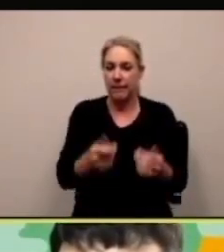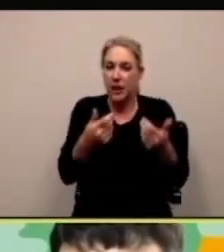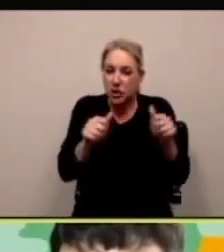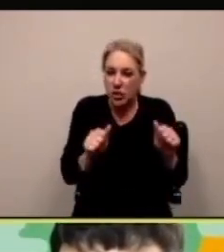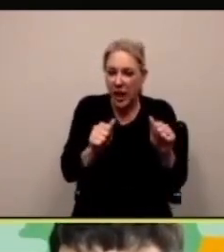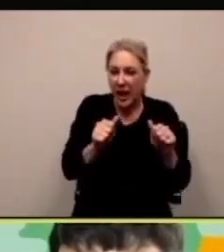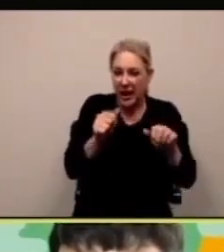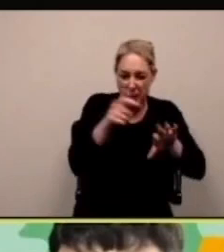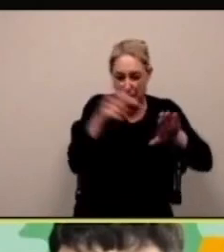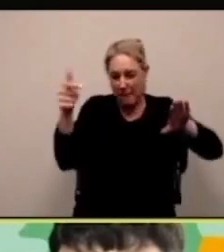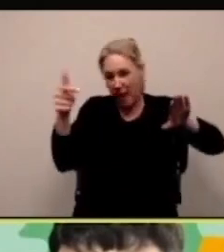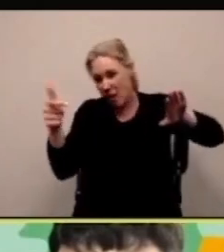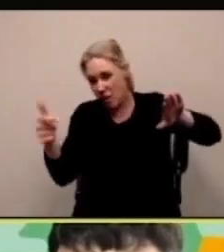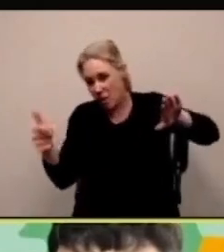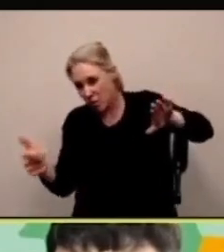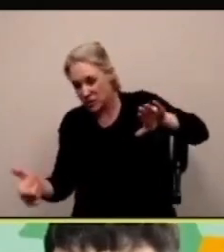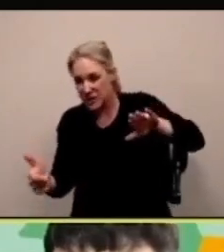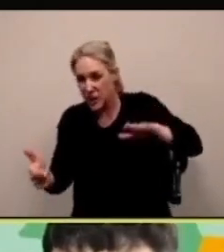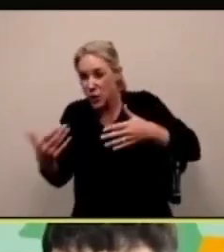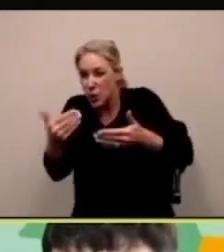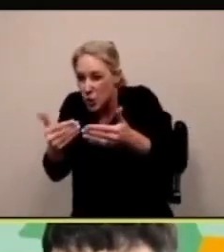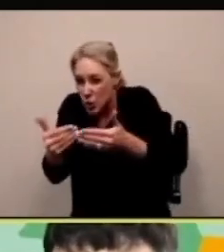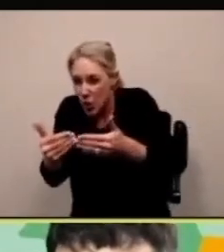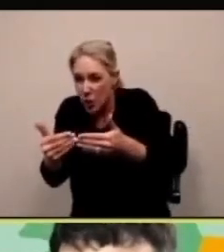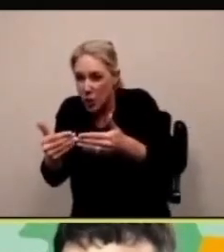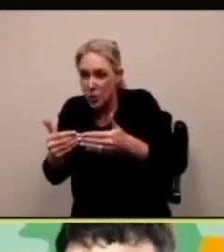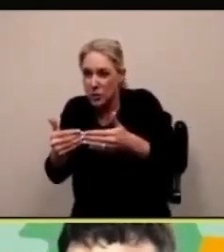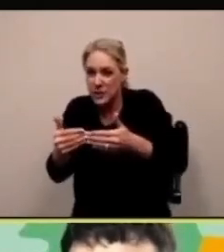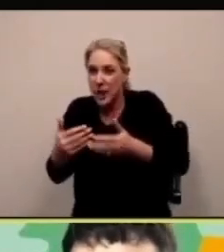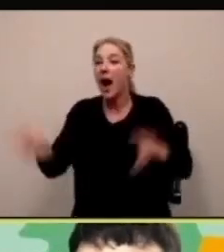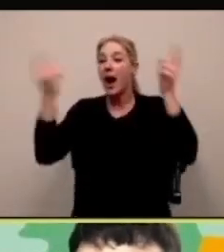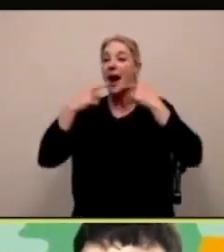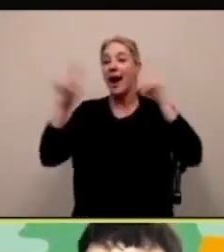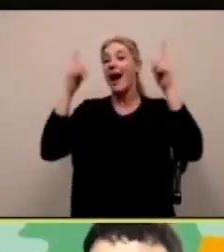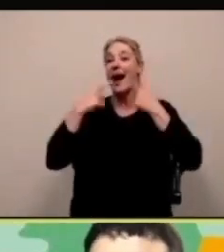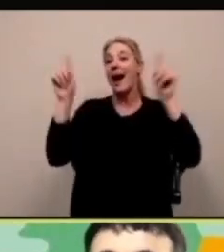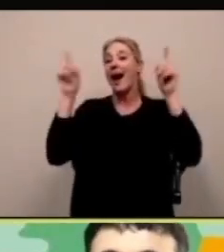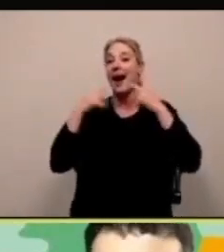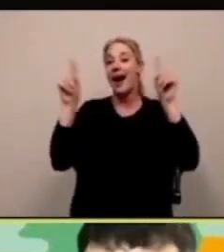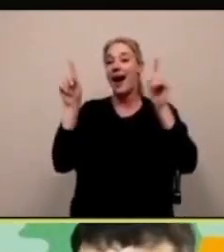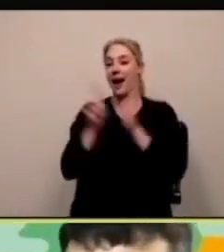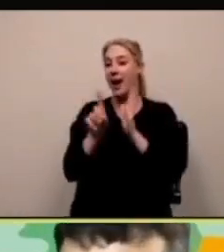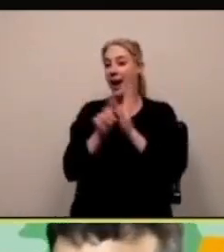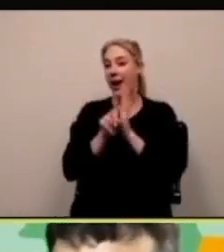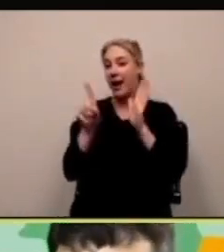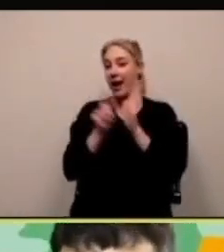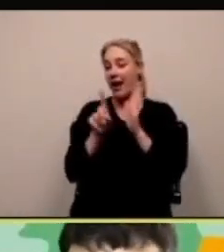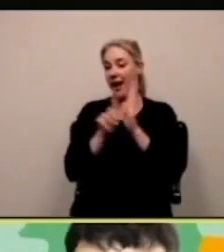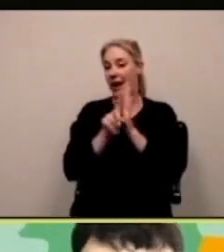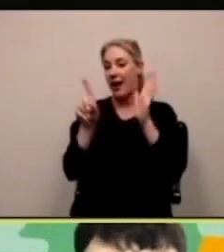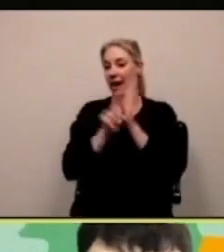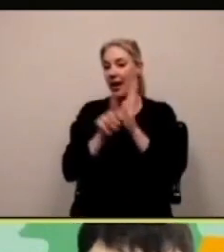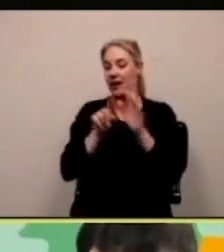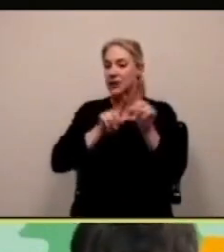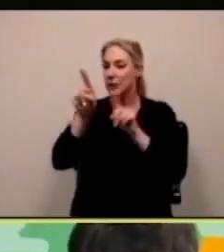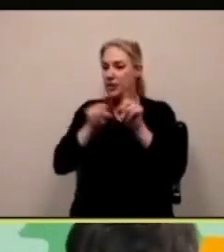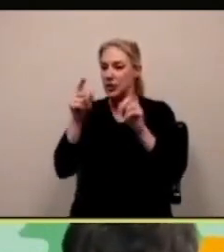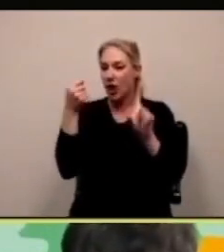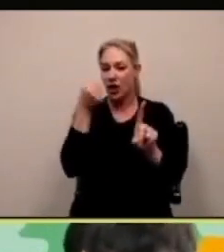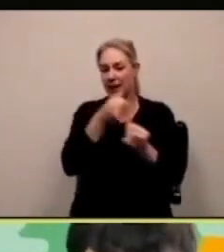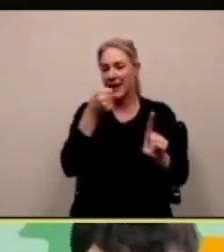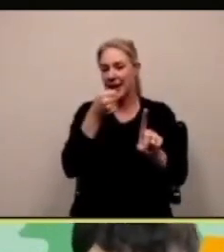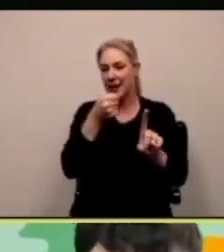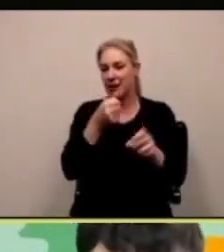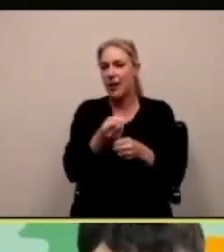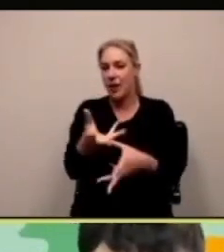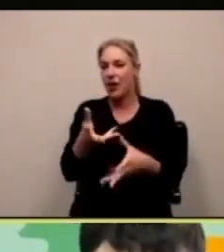mi sono cadute sono cascata le palline quindi quasi quasi quasi quasi ce la faccio ecco ecco